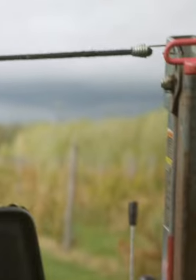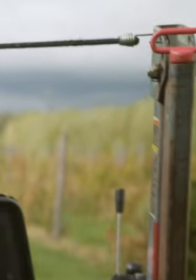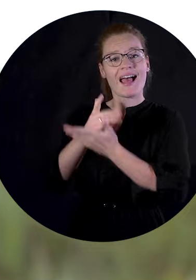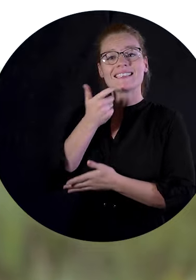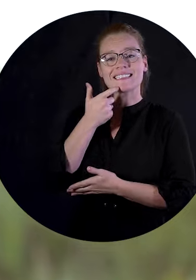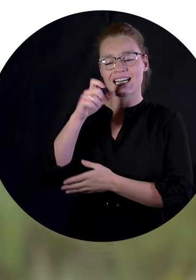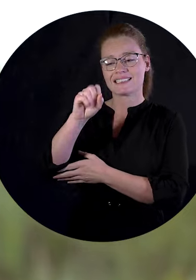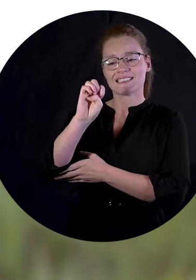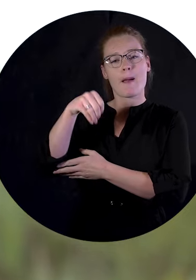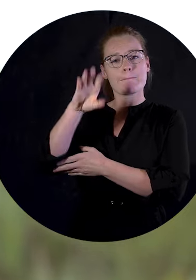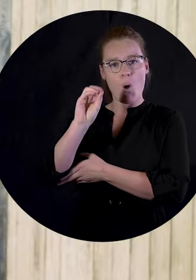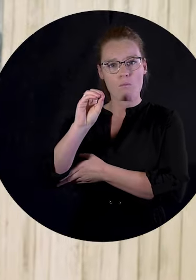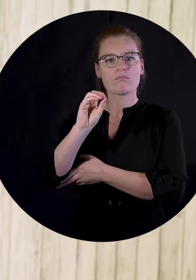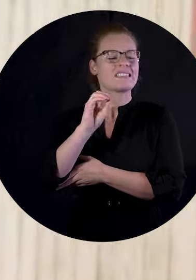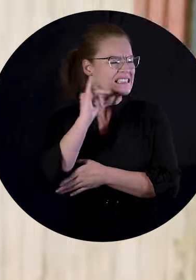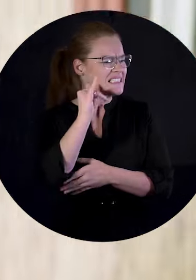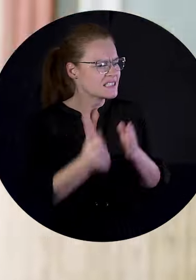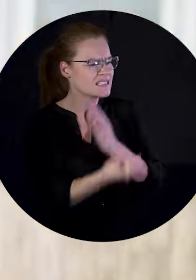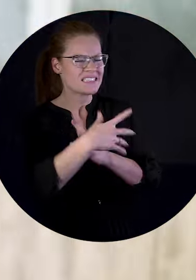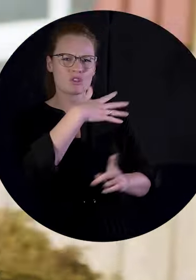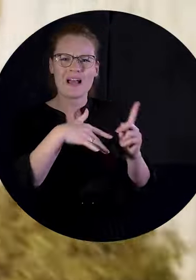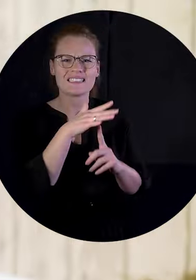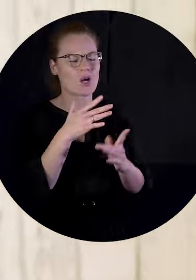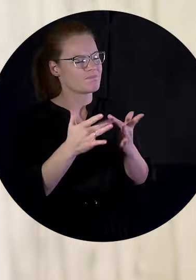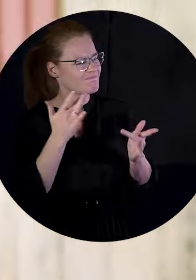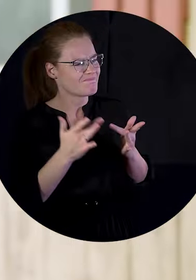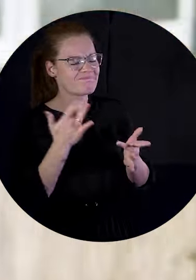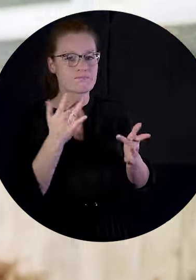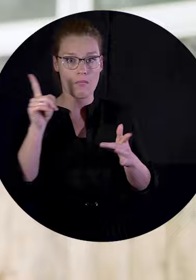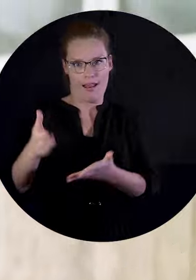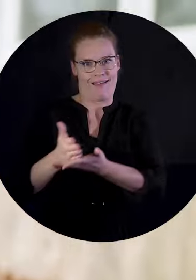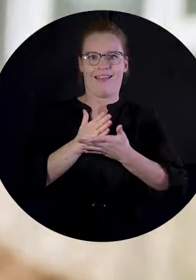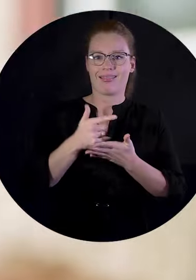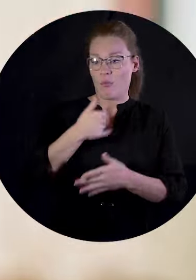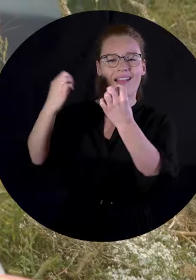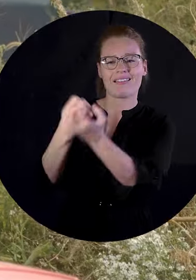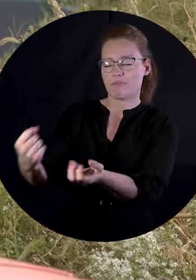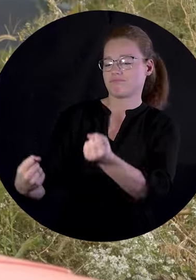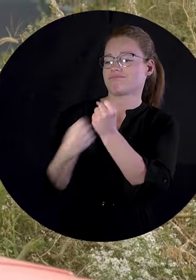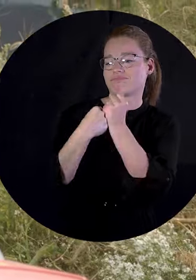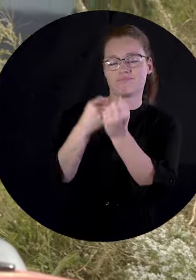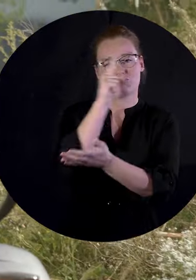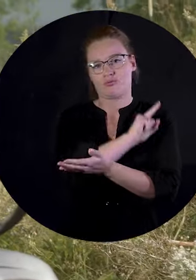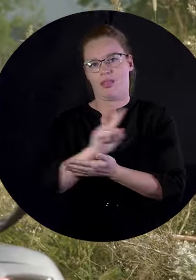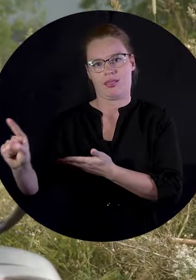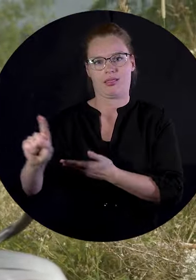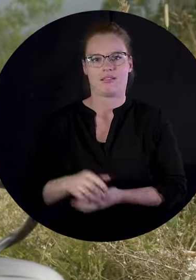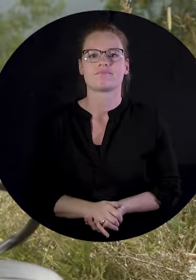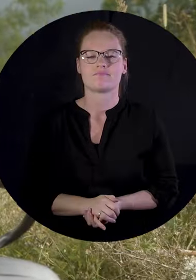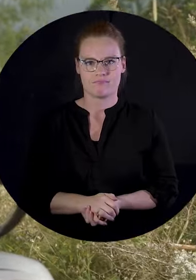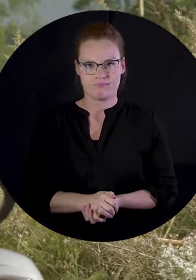Je suis suivi par une intervenante du CEMO. S'il y a des situations un peu plus délicates, elle intervient. Je vais avoir un